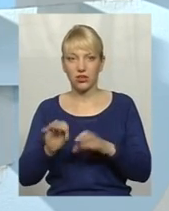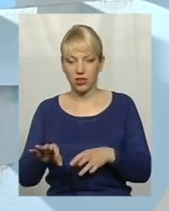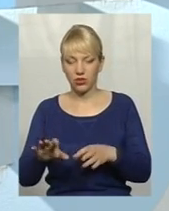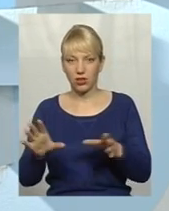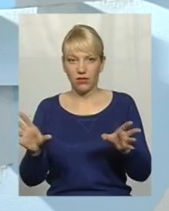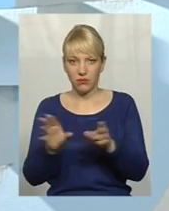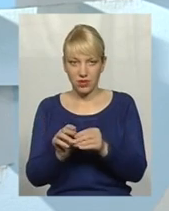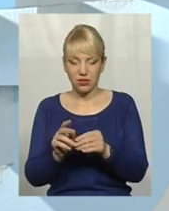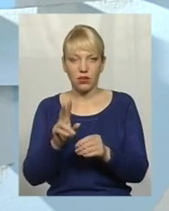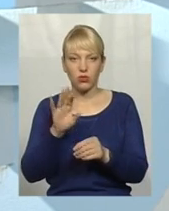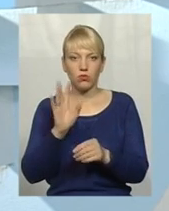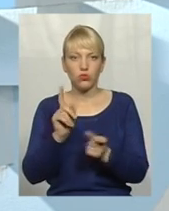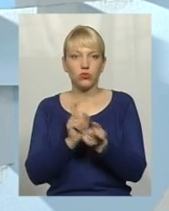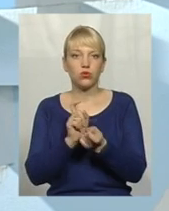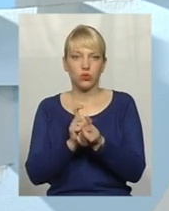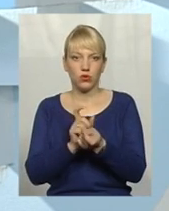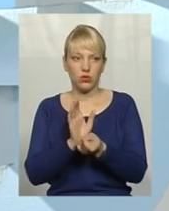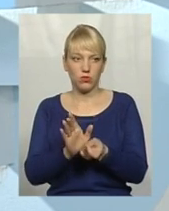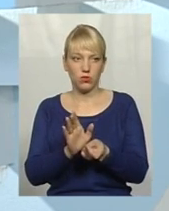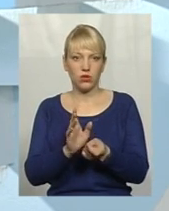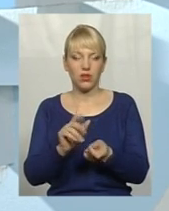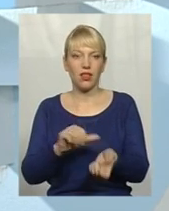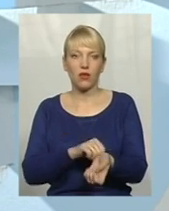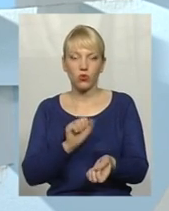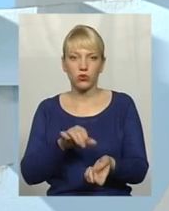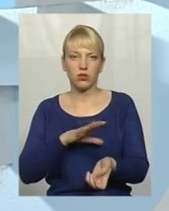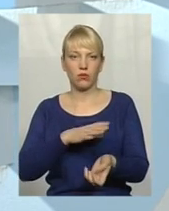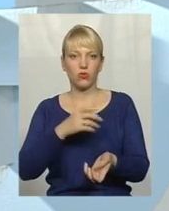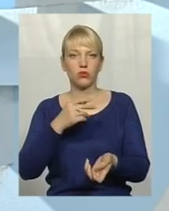починаються горілка і так далі, і наркотики, і так далі.